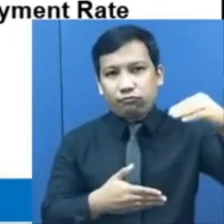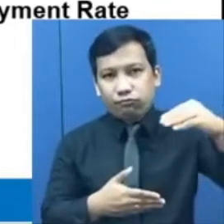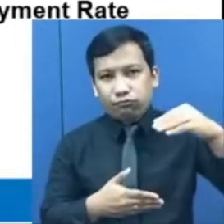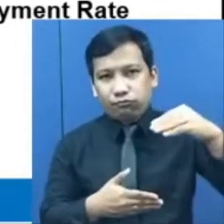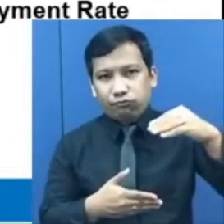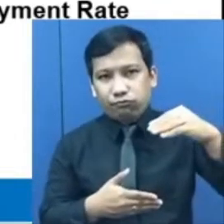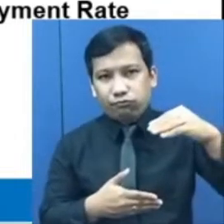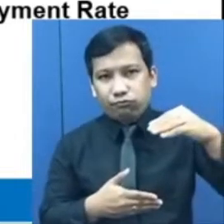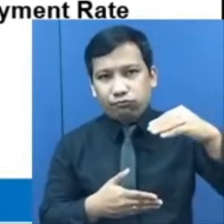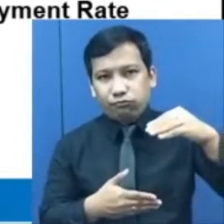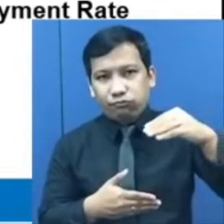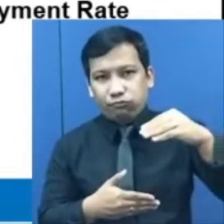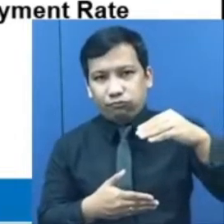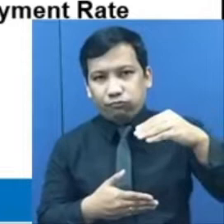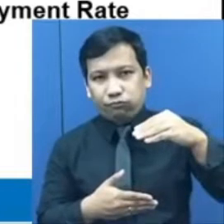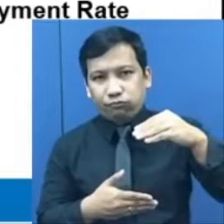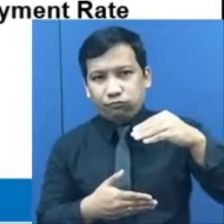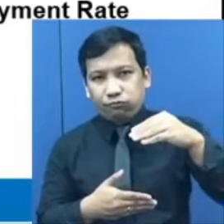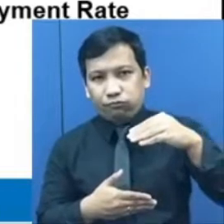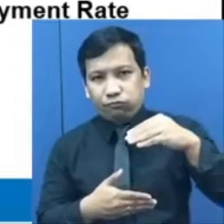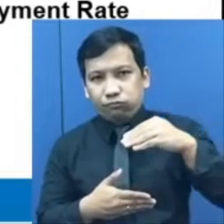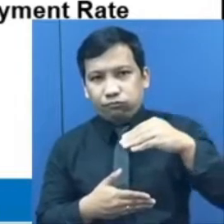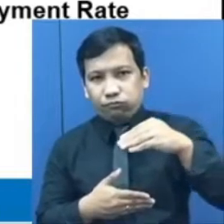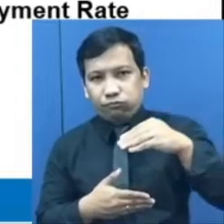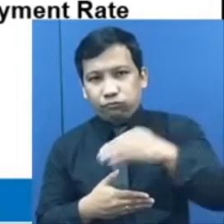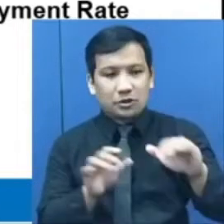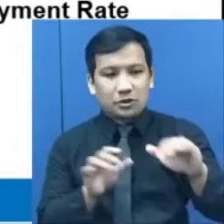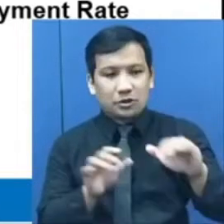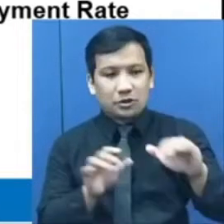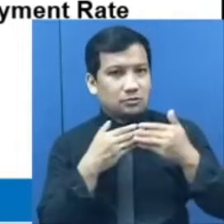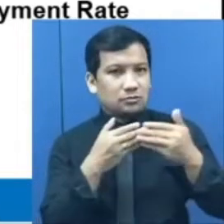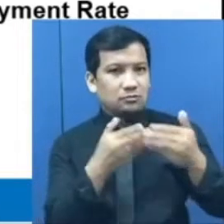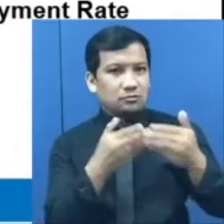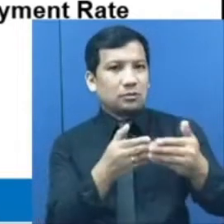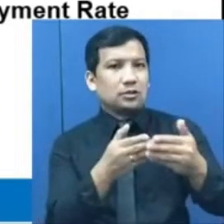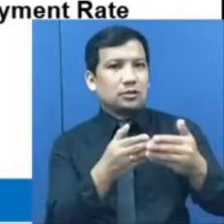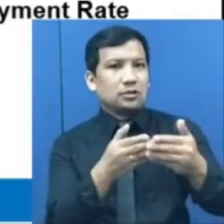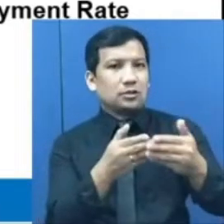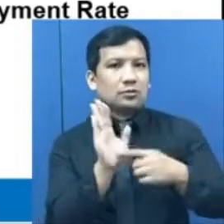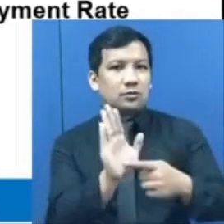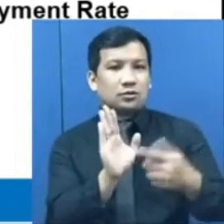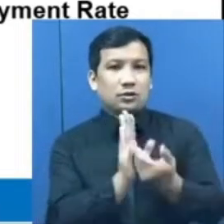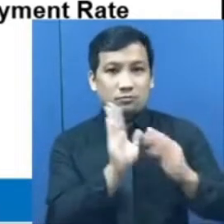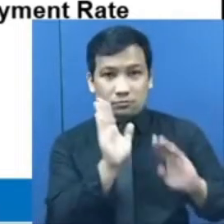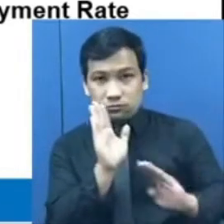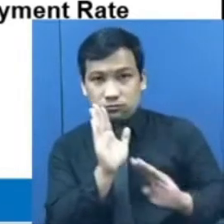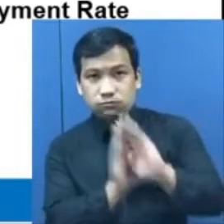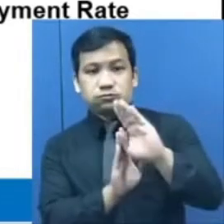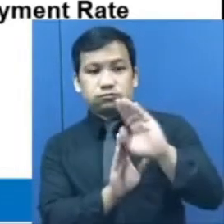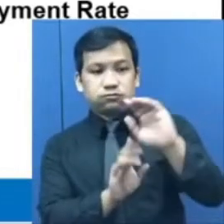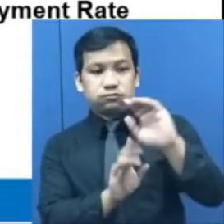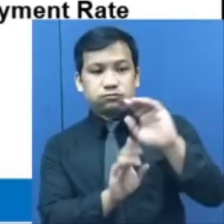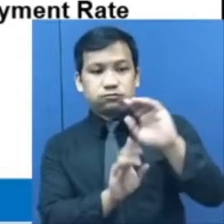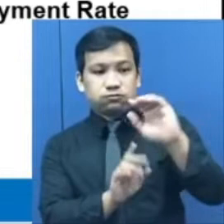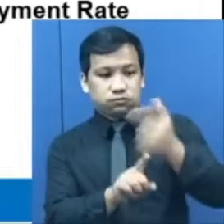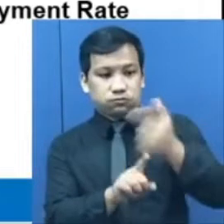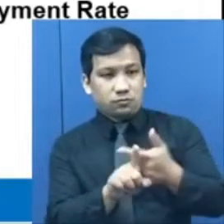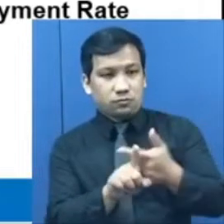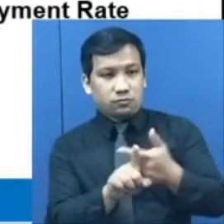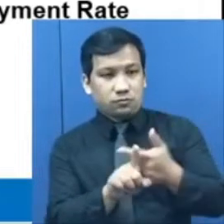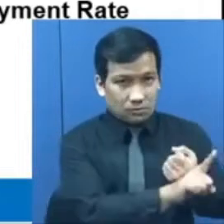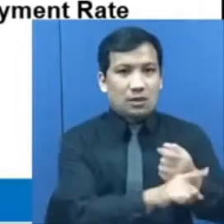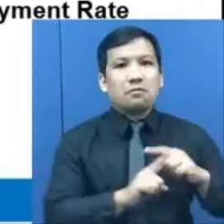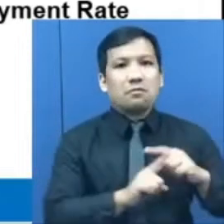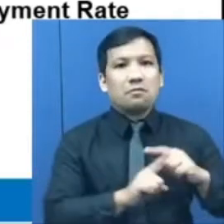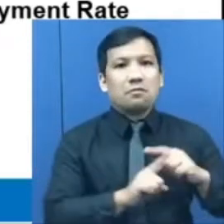nitong Hulyo 2021. Nagpapatuloy naman ang pagtaas nito simula noong Agusto at September, ngunit may